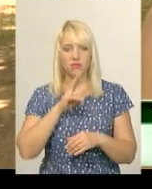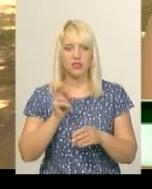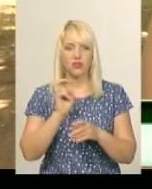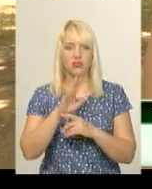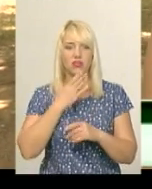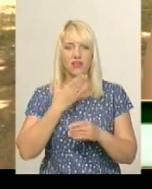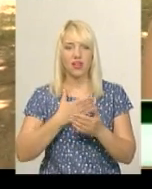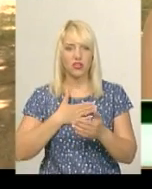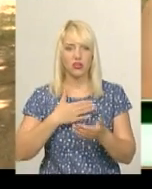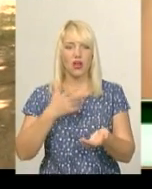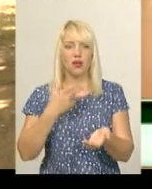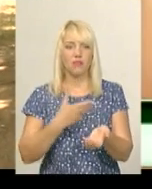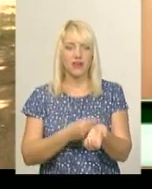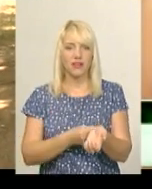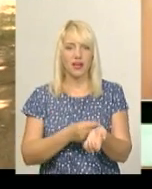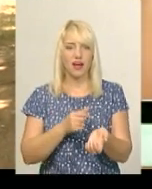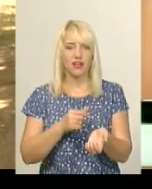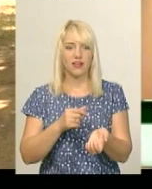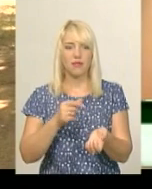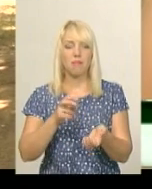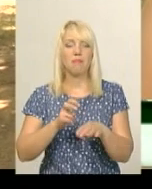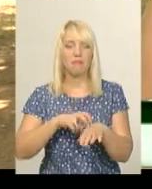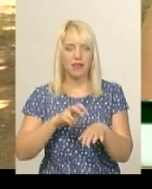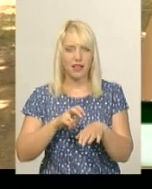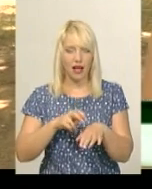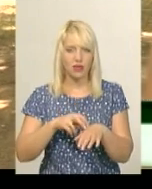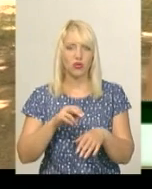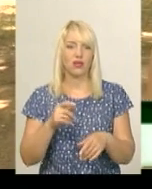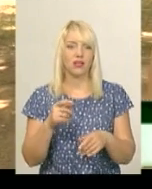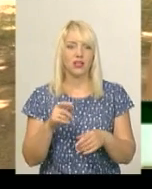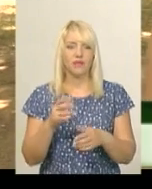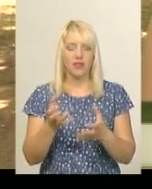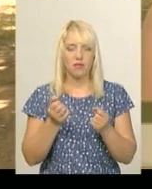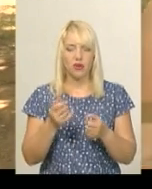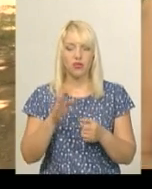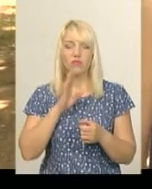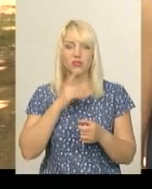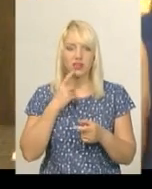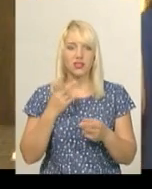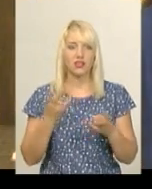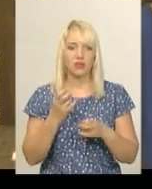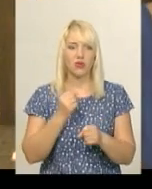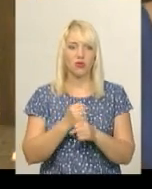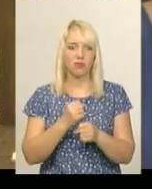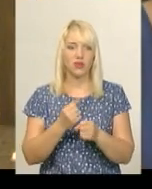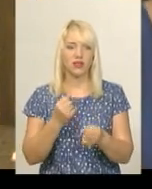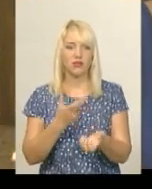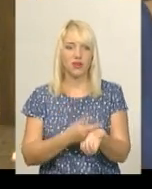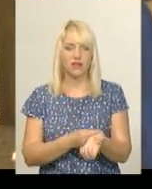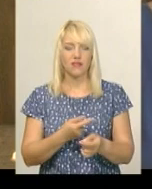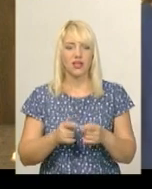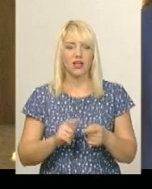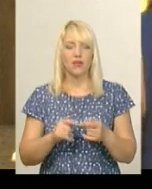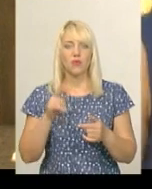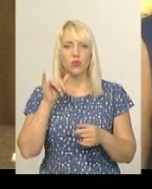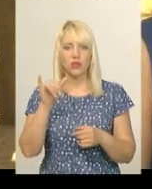педіатра на прийом, і вона сказала, що пора робити привівки чергові. Сказала, що в них в